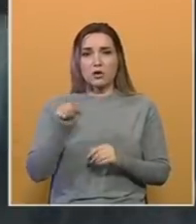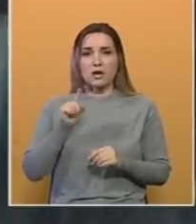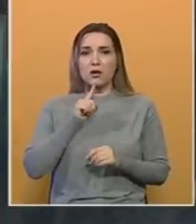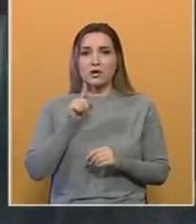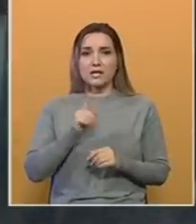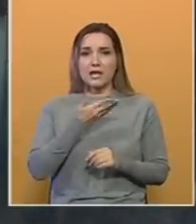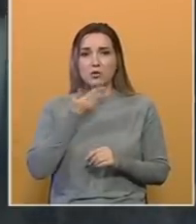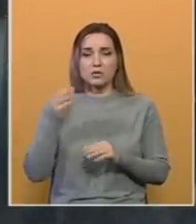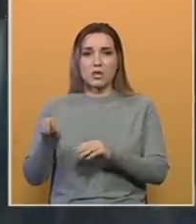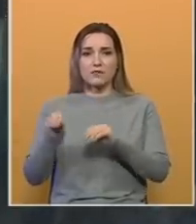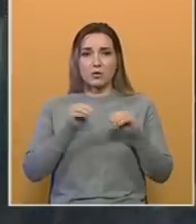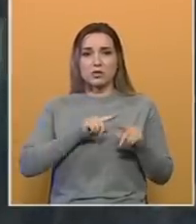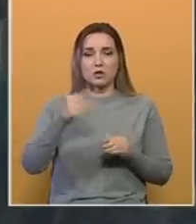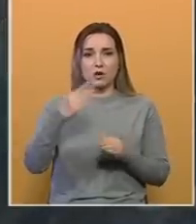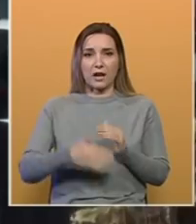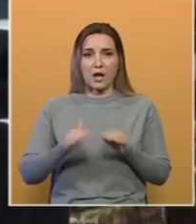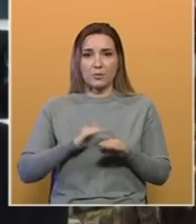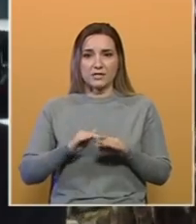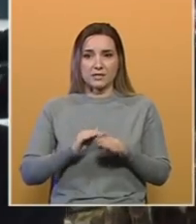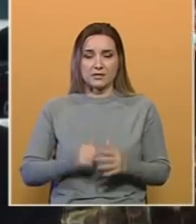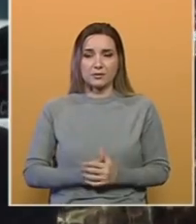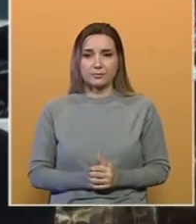se ne uspiju evakuisati do kraja mjeseca.